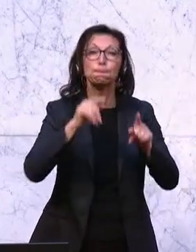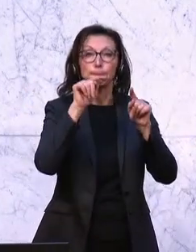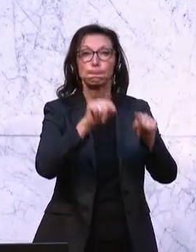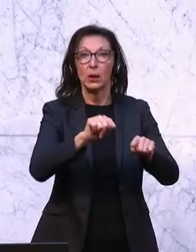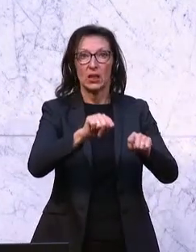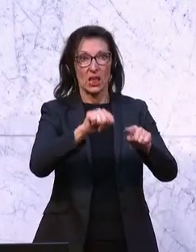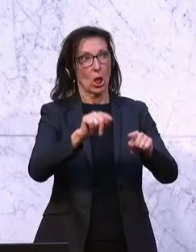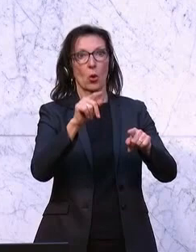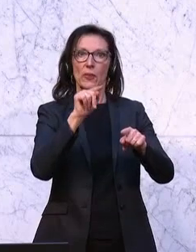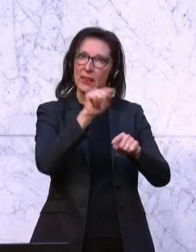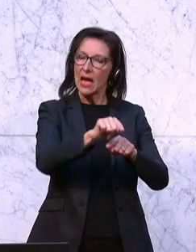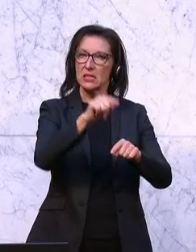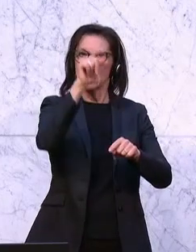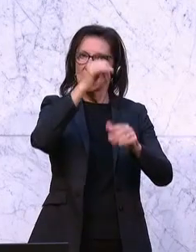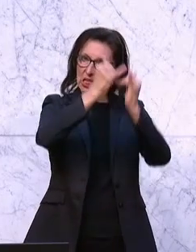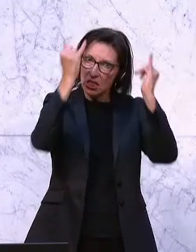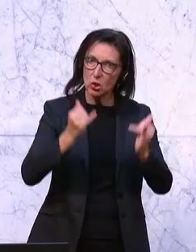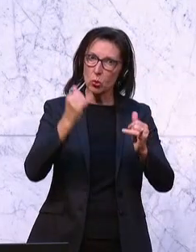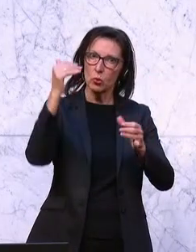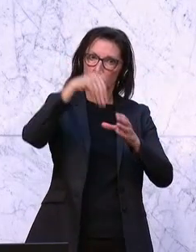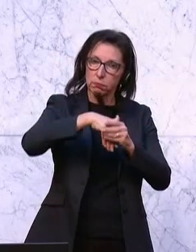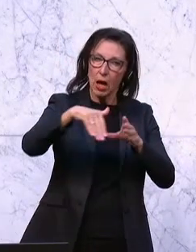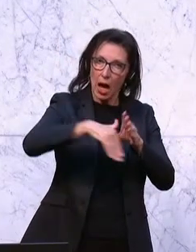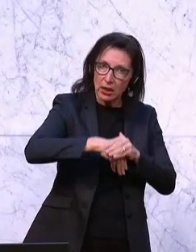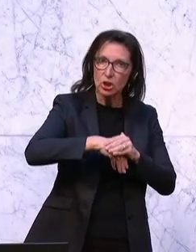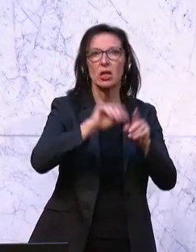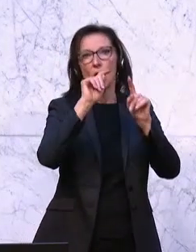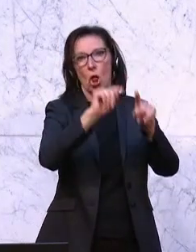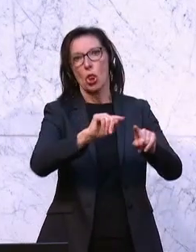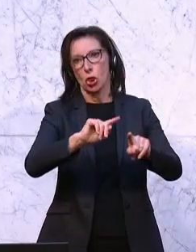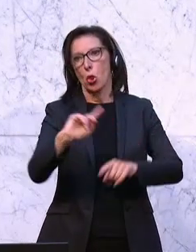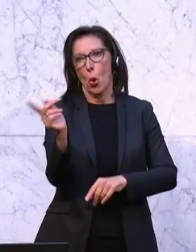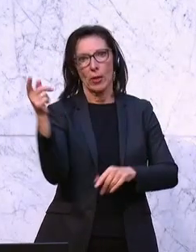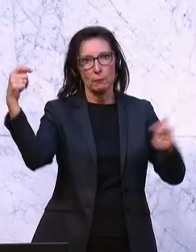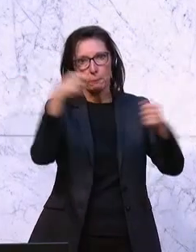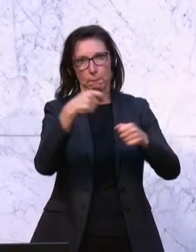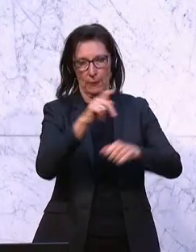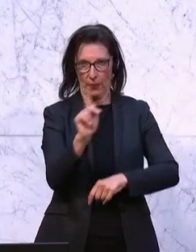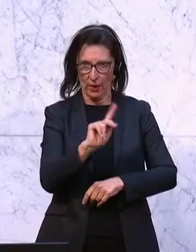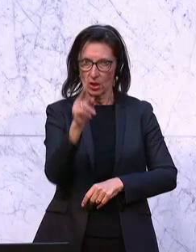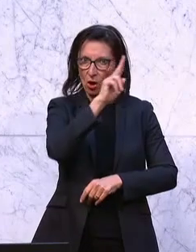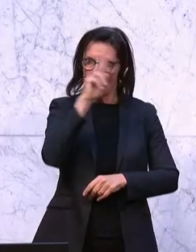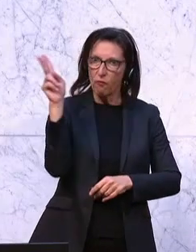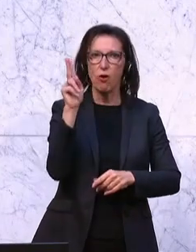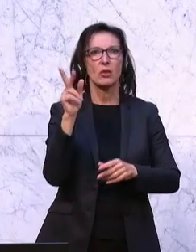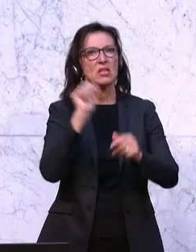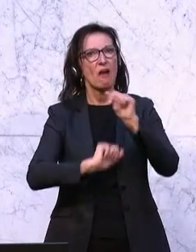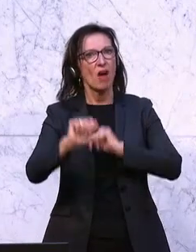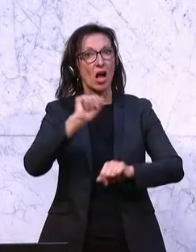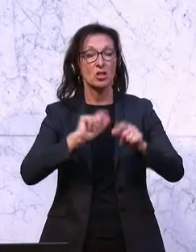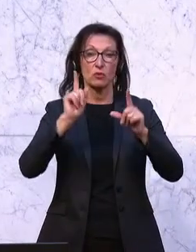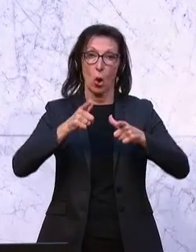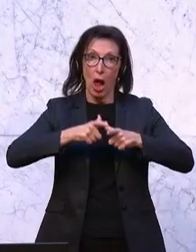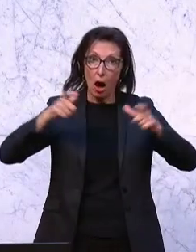Opfer durch den Staat, der sich diese vom Täter wieder zurückholt. Den Ausbau der Volksanwaltschaft zur zentralen Anlaufstelle